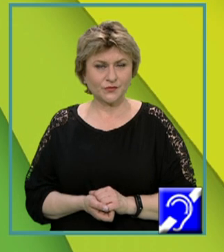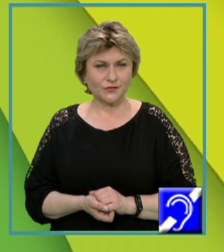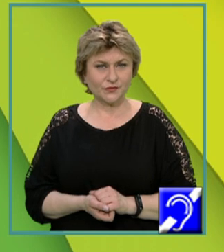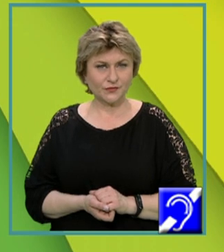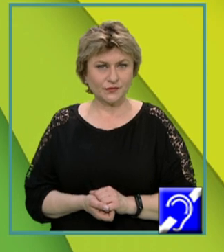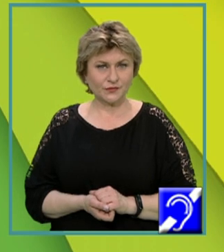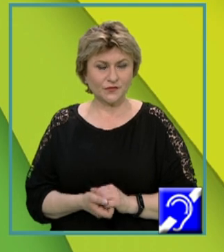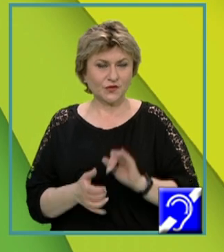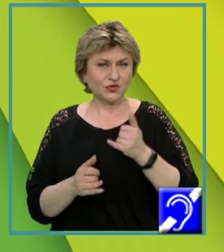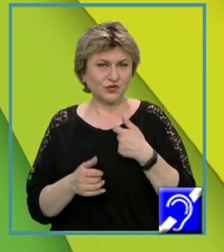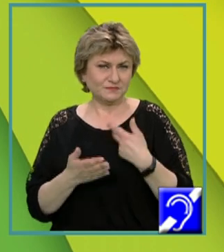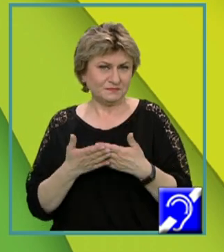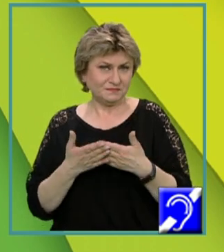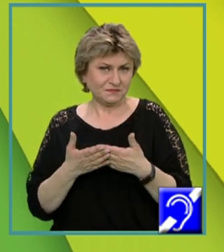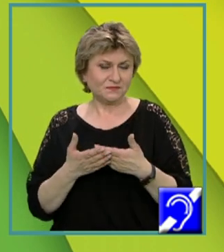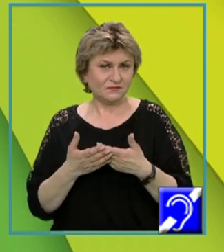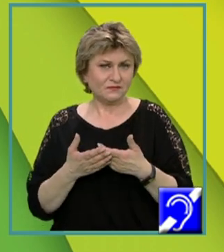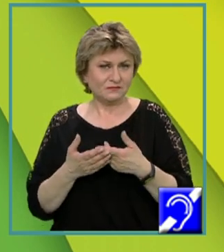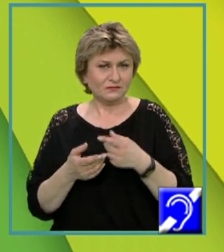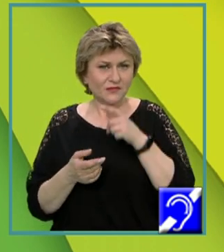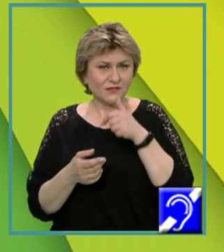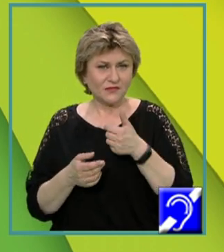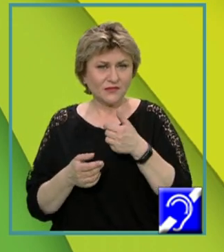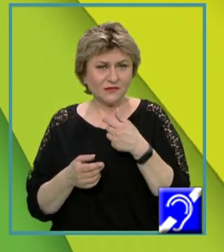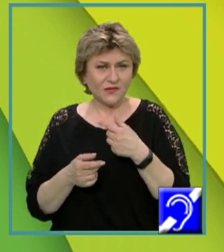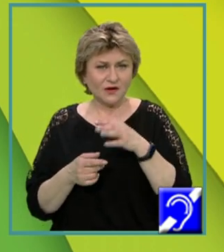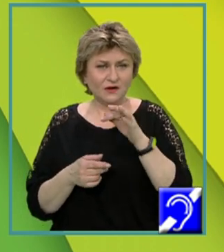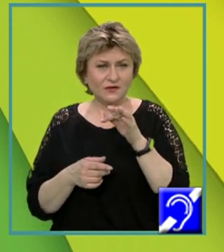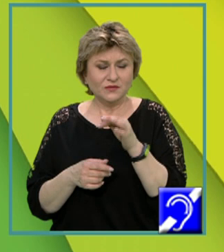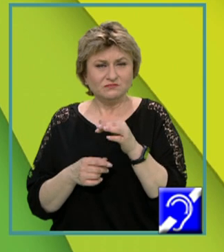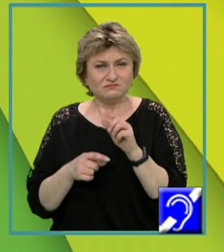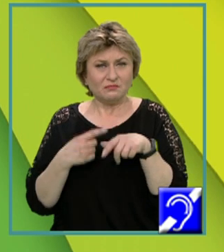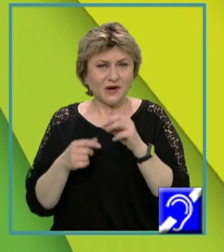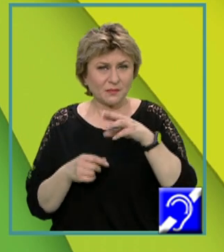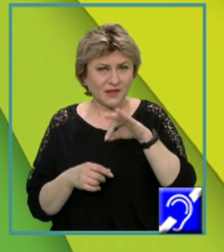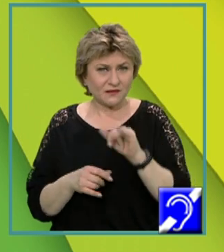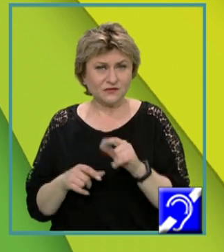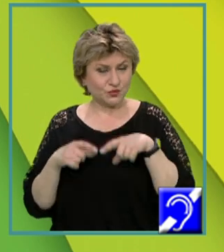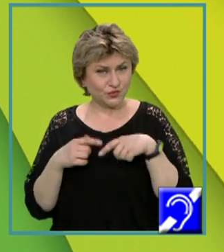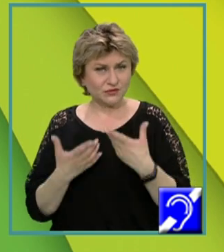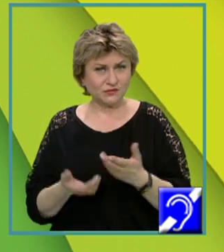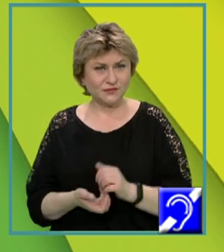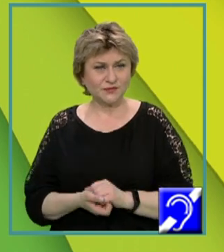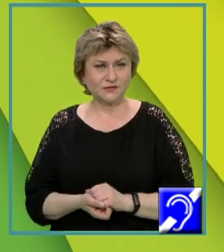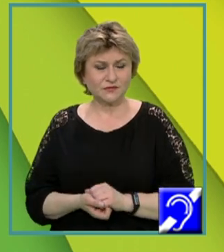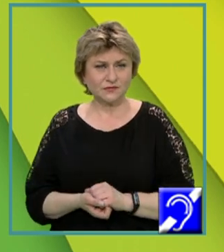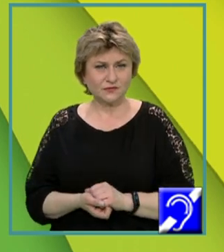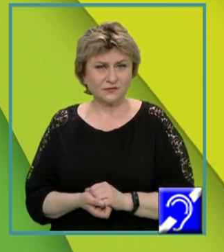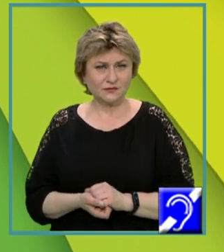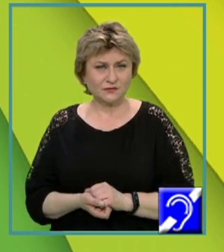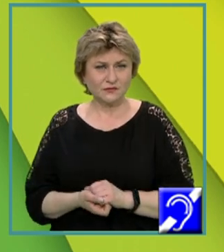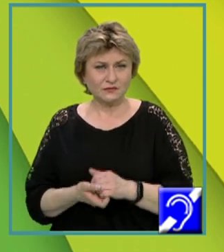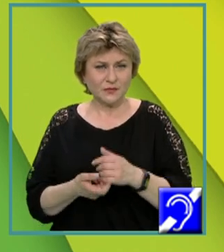Tipul returnat este float, un tip real, iar parametrii sunt partea